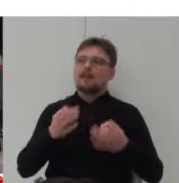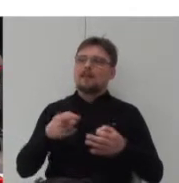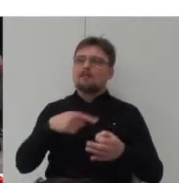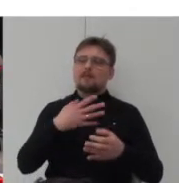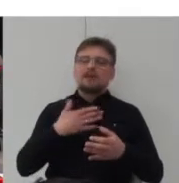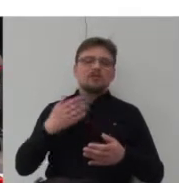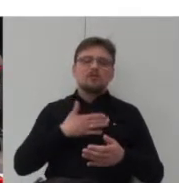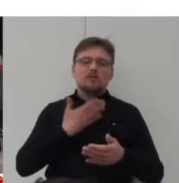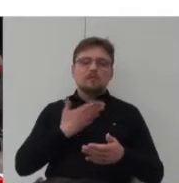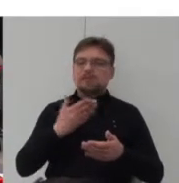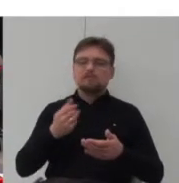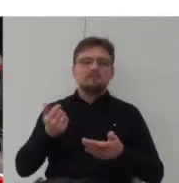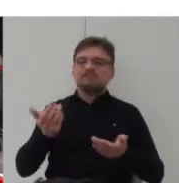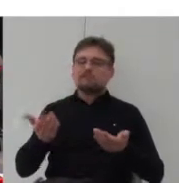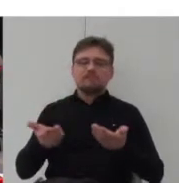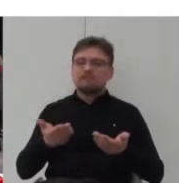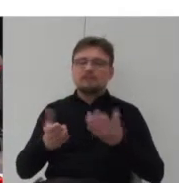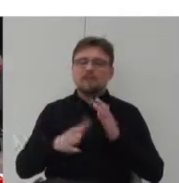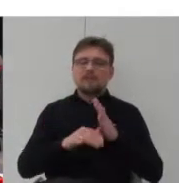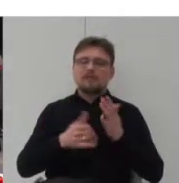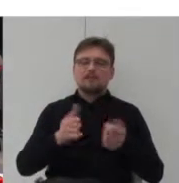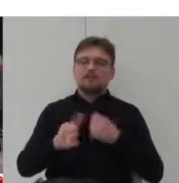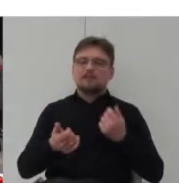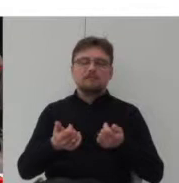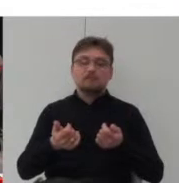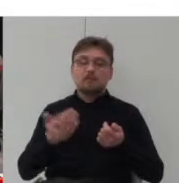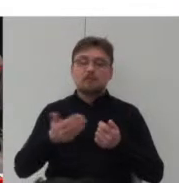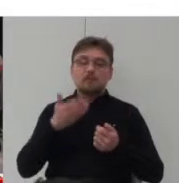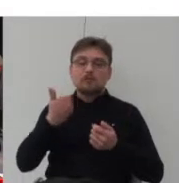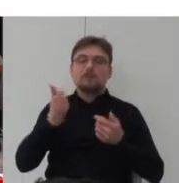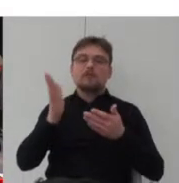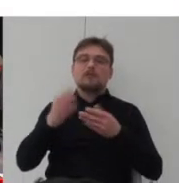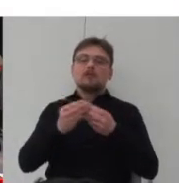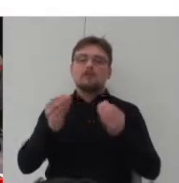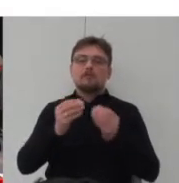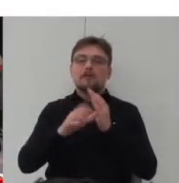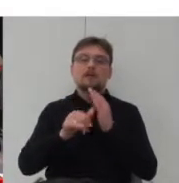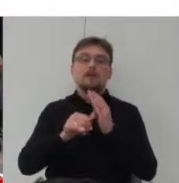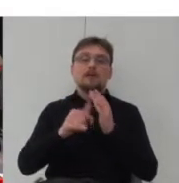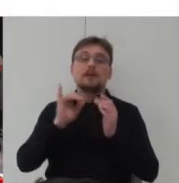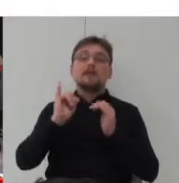czy kiedyś pojawi się tu miejskość, wrażenie miasta i jak ten proces przyspieszyć.